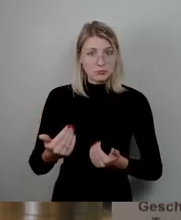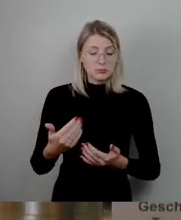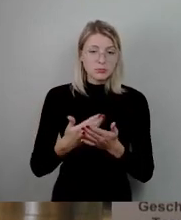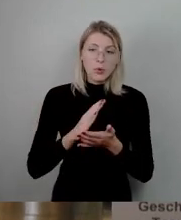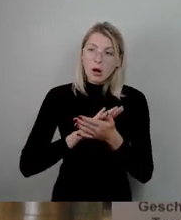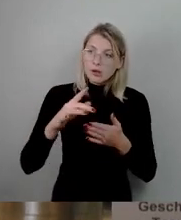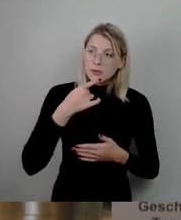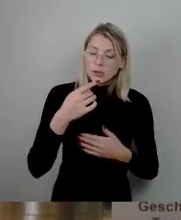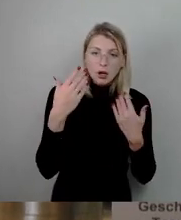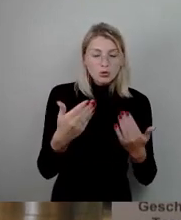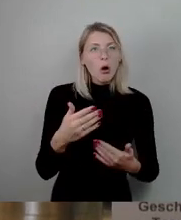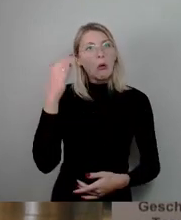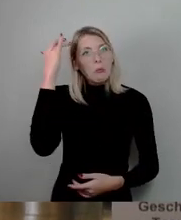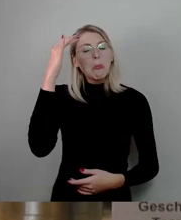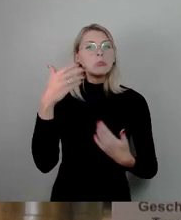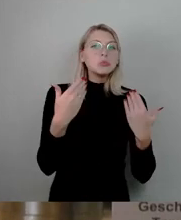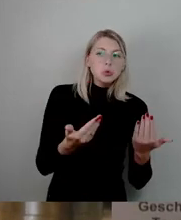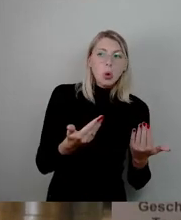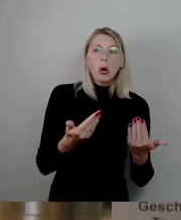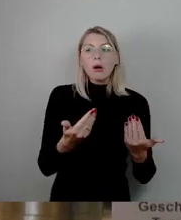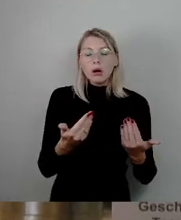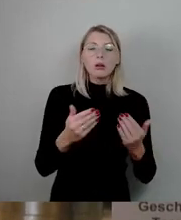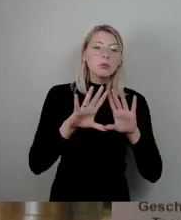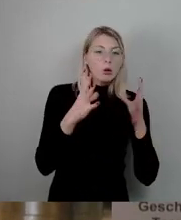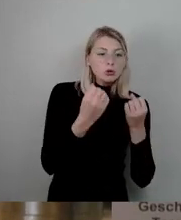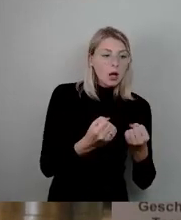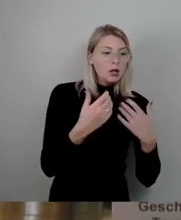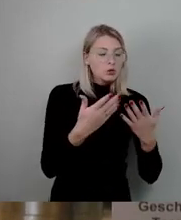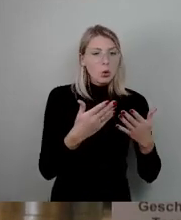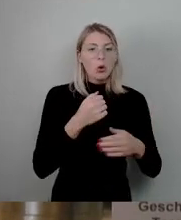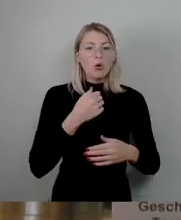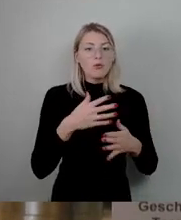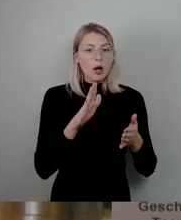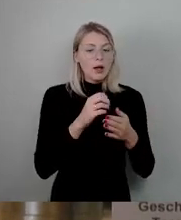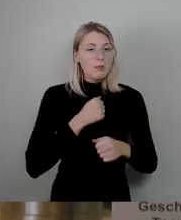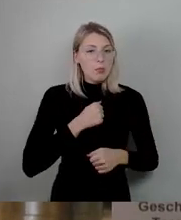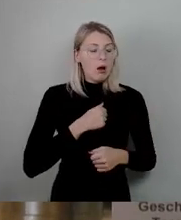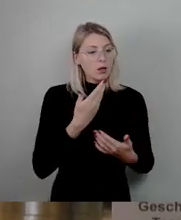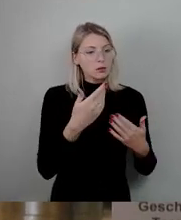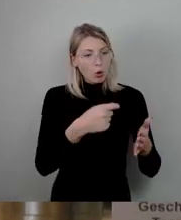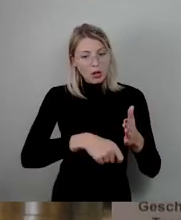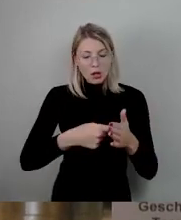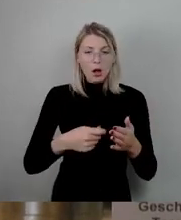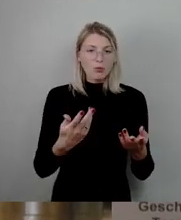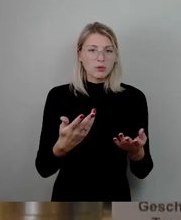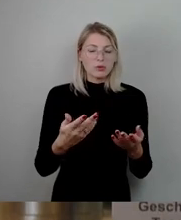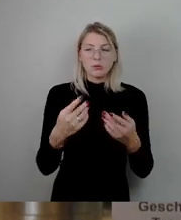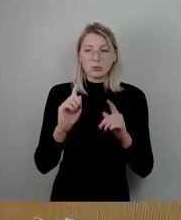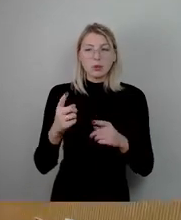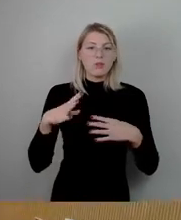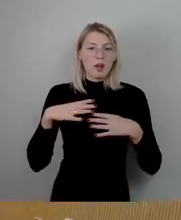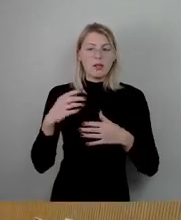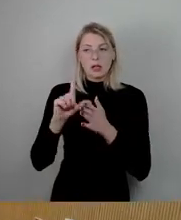denke jetzt darüber nach, eventuell wegen Haushalt einfach jetzt in Freibad einzustampfen. Dann muss man bei anderen freiwilligen Leistungen nachsehen. Danke.